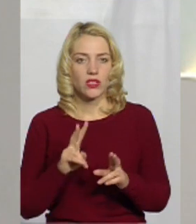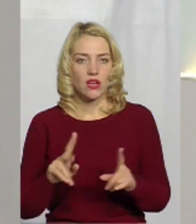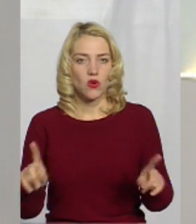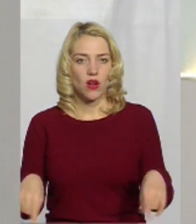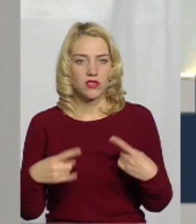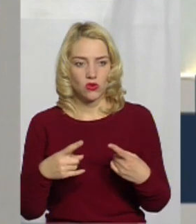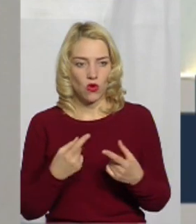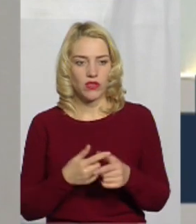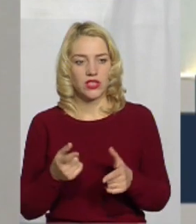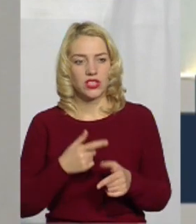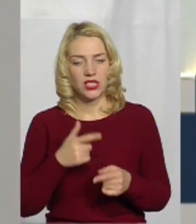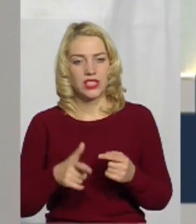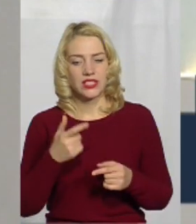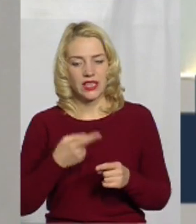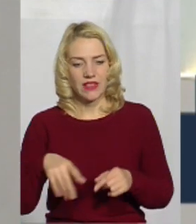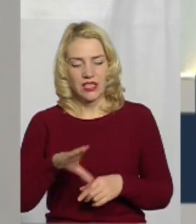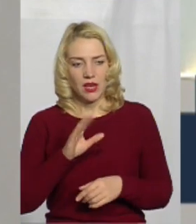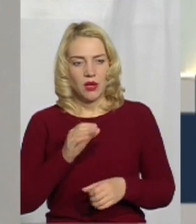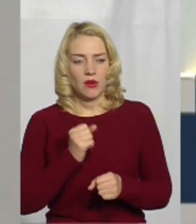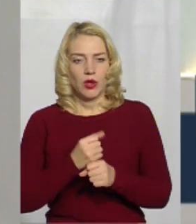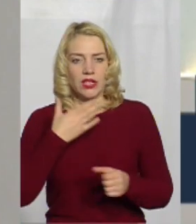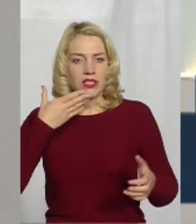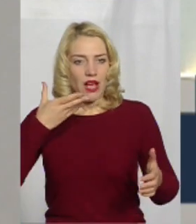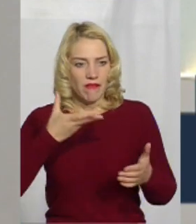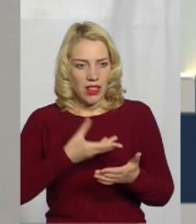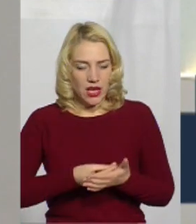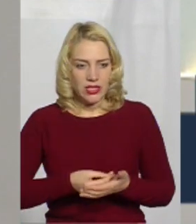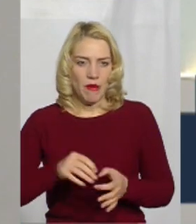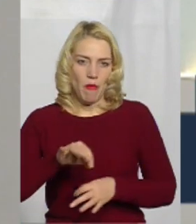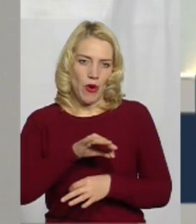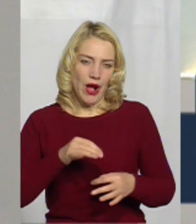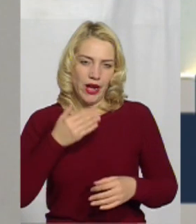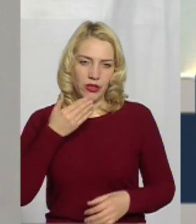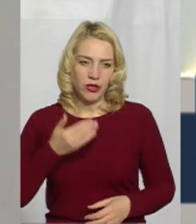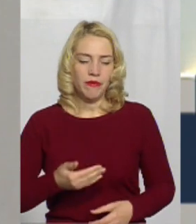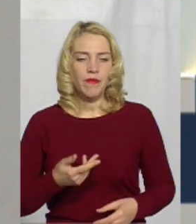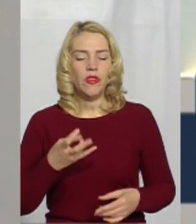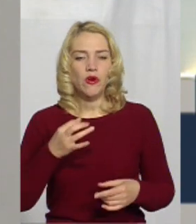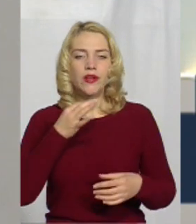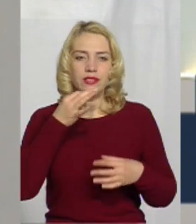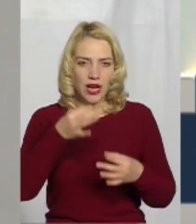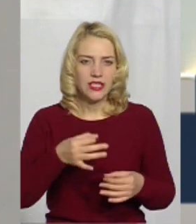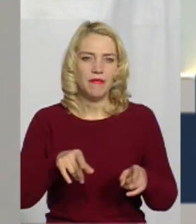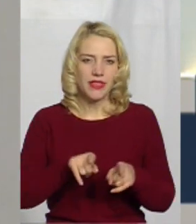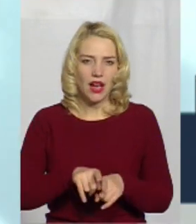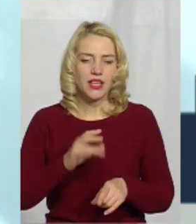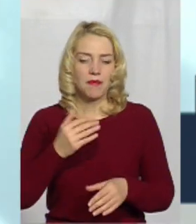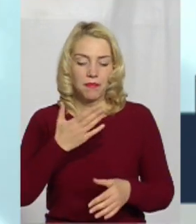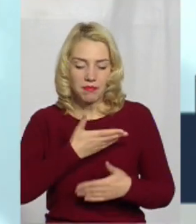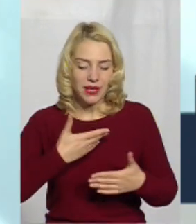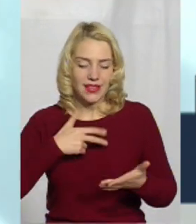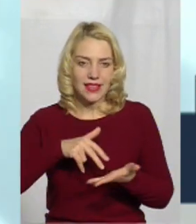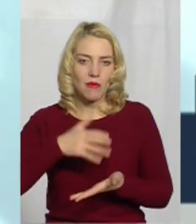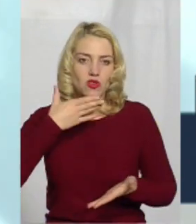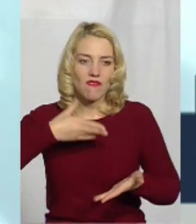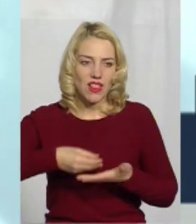організувати? Чи ви будете все робити за власним, скажімо, проєктом? Ну, скажімо так, ми вже йдемо за власним